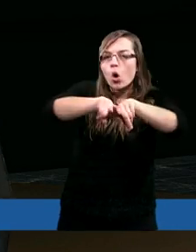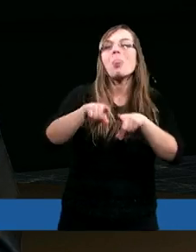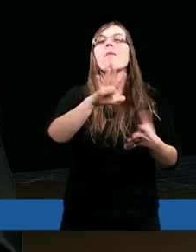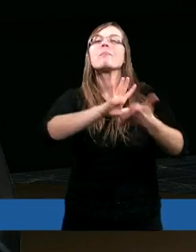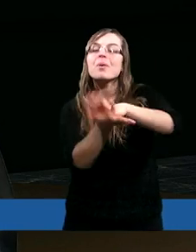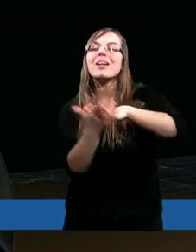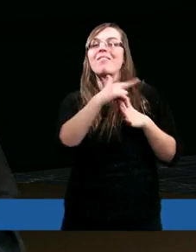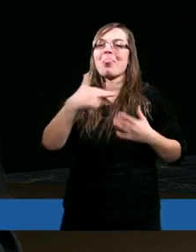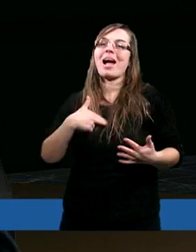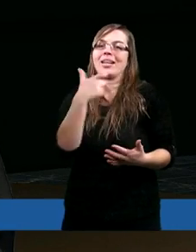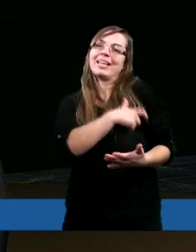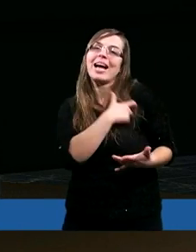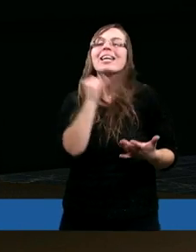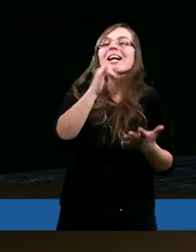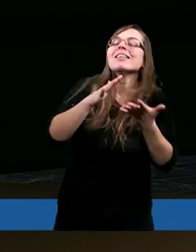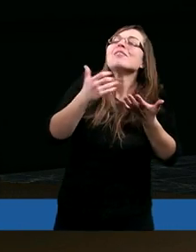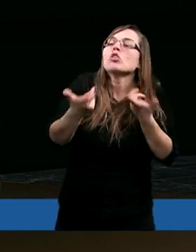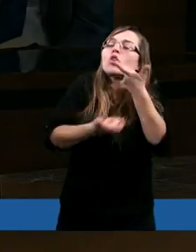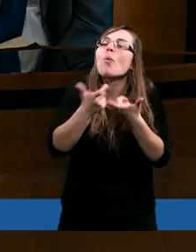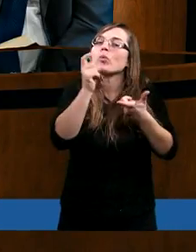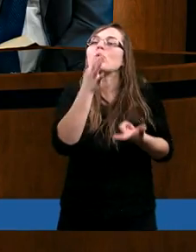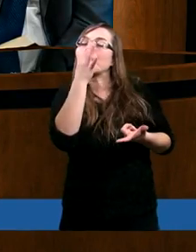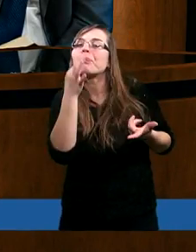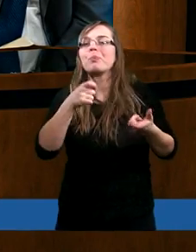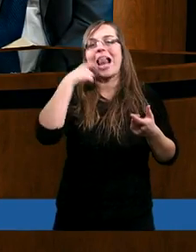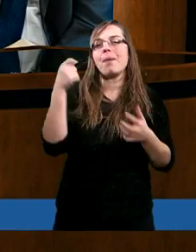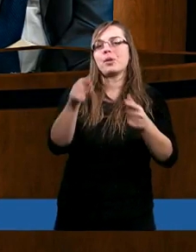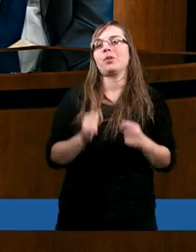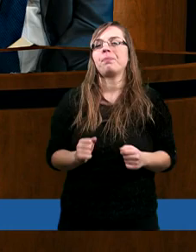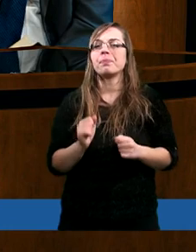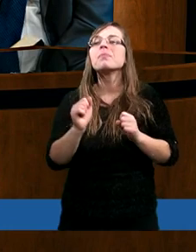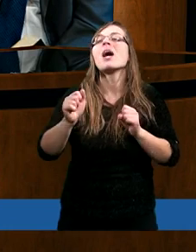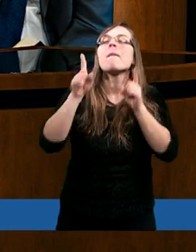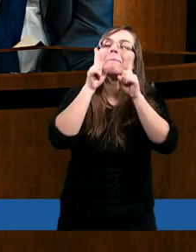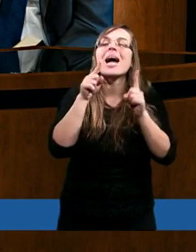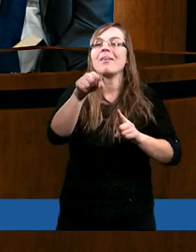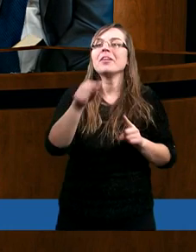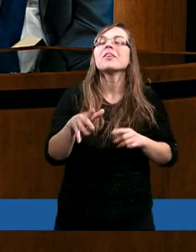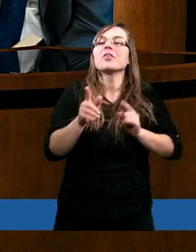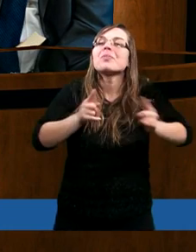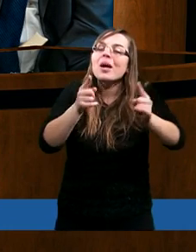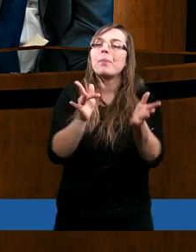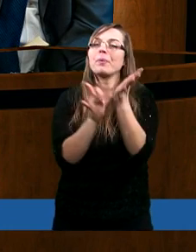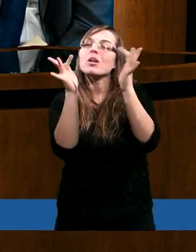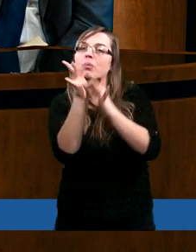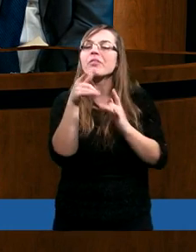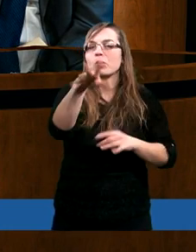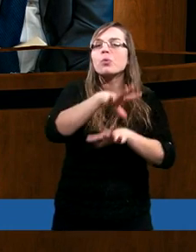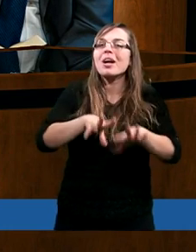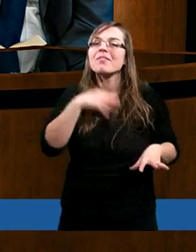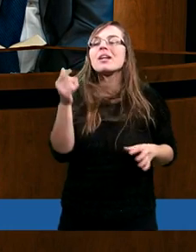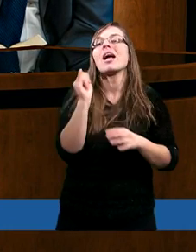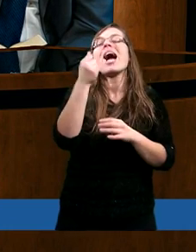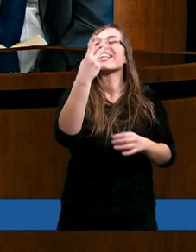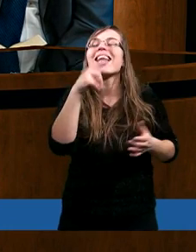naszego ciała, w ogóle naszego umysłu. i popatrzmy, jak delikatny w swoim działaniu jest Duch Święty, ale